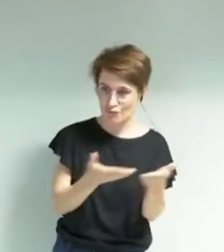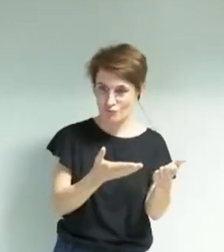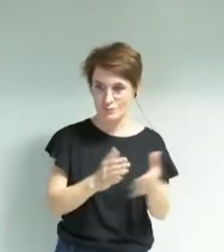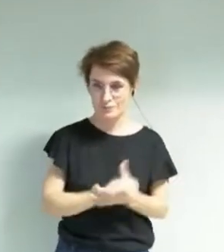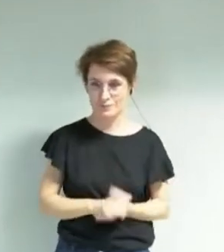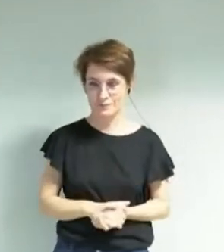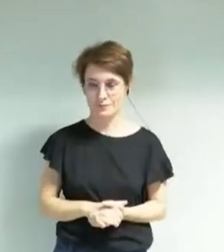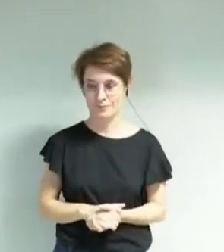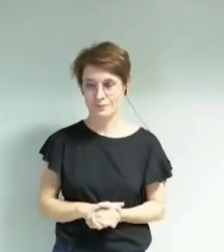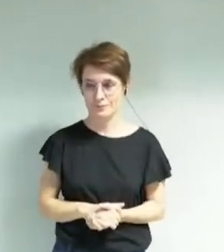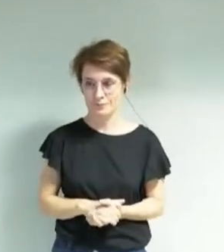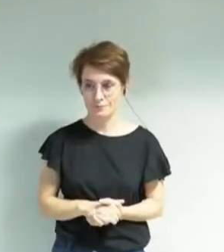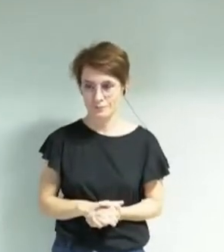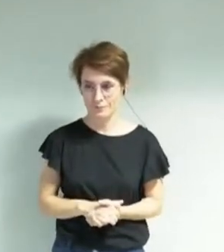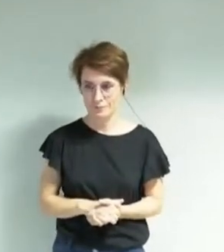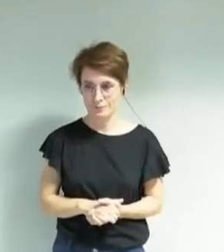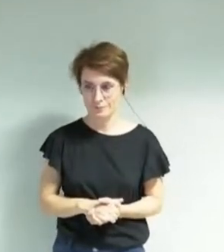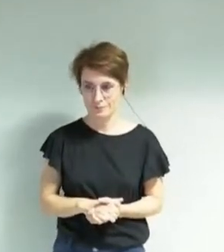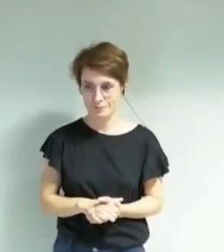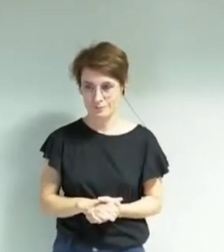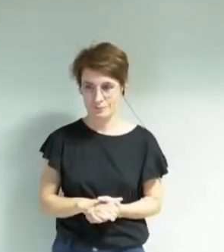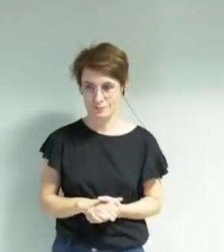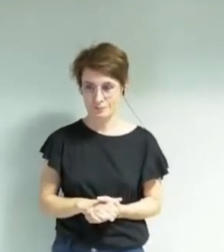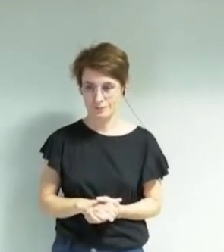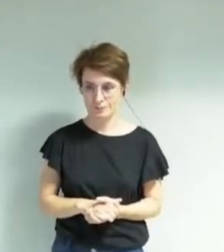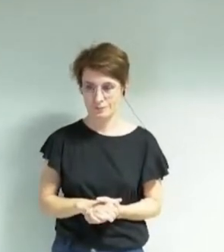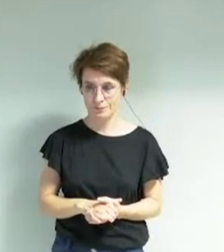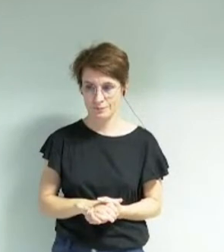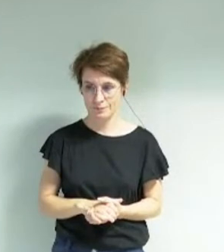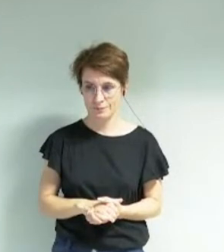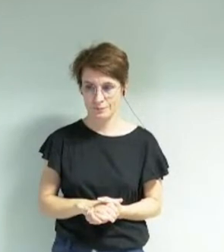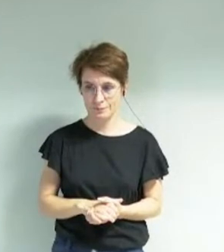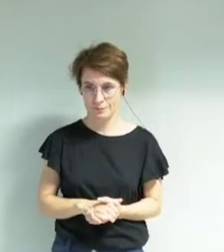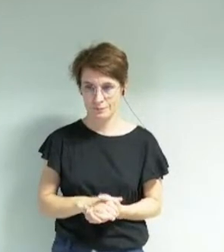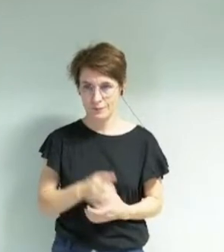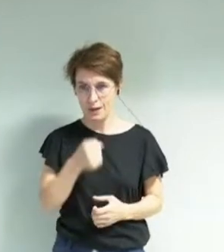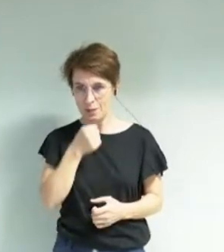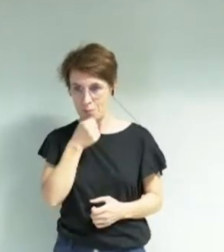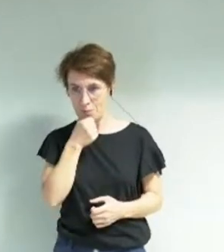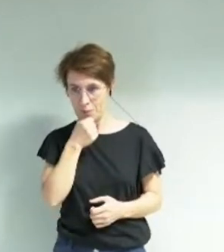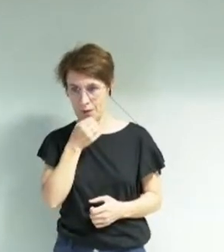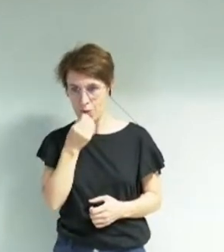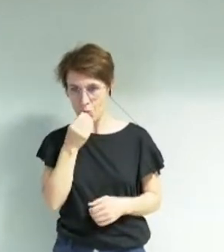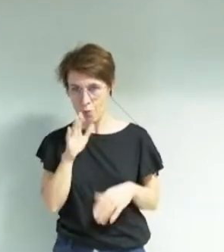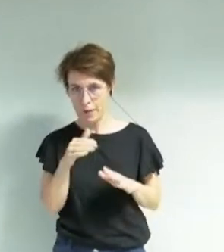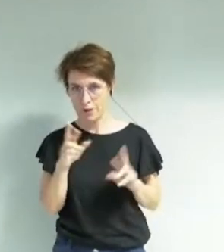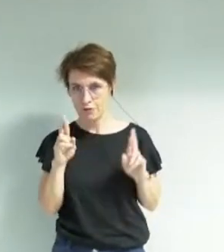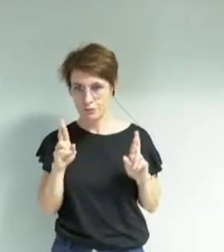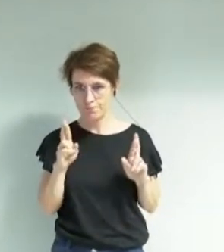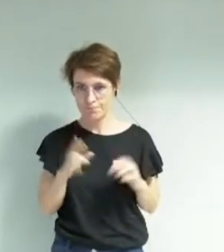tribune. Je ne sais pas le micro du bout marche. Merci. Merci. Merci.